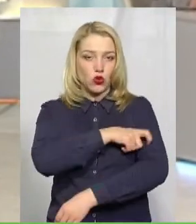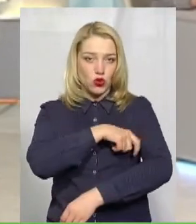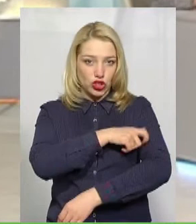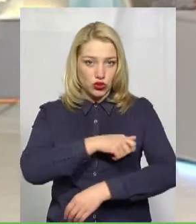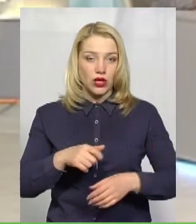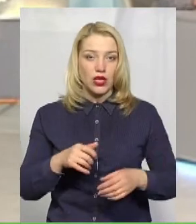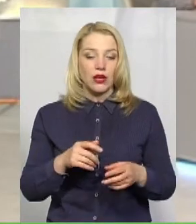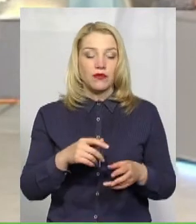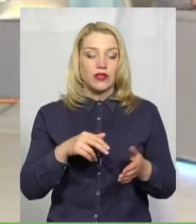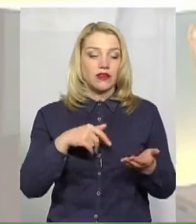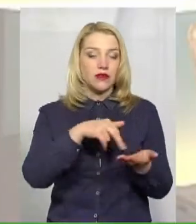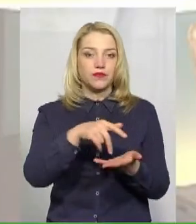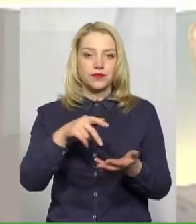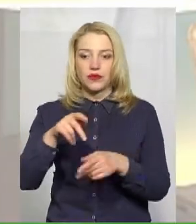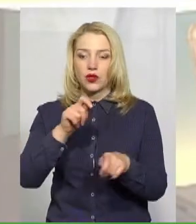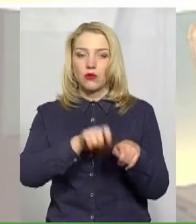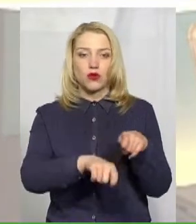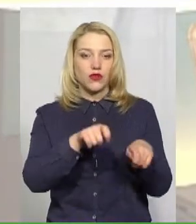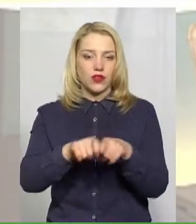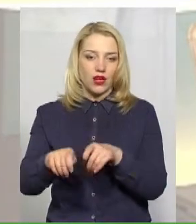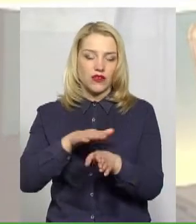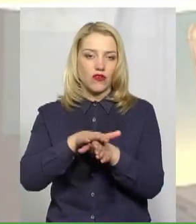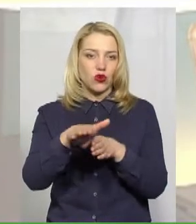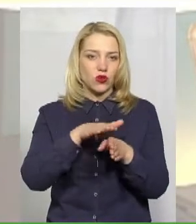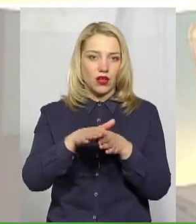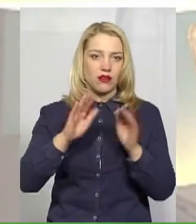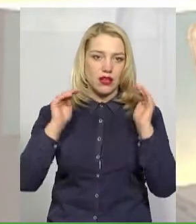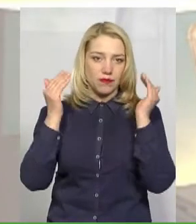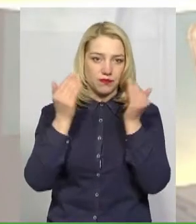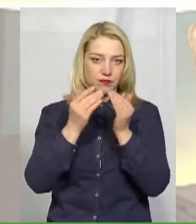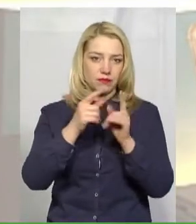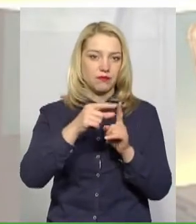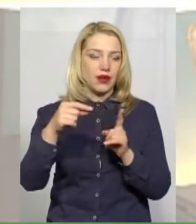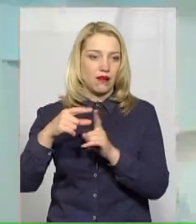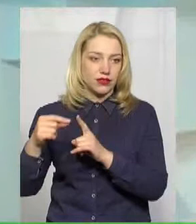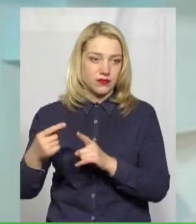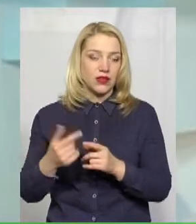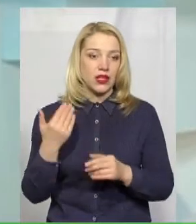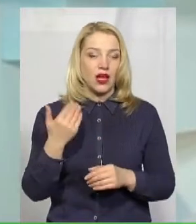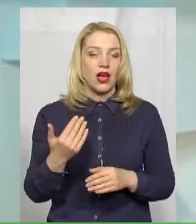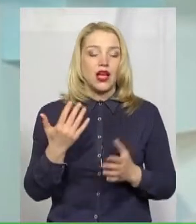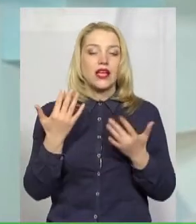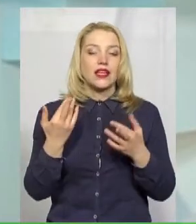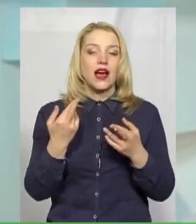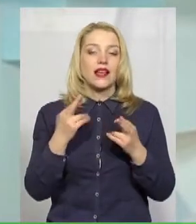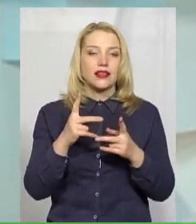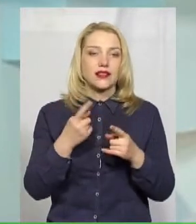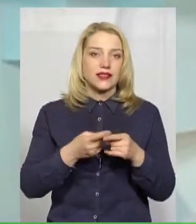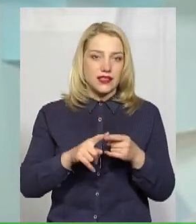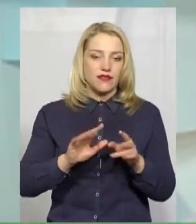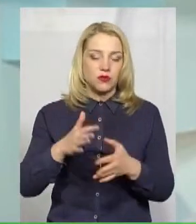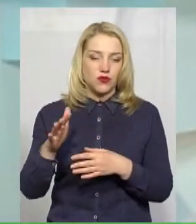де перевіряють дотримання правил посиленого карантину. Як це відбувається, скільки патрульів працює? Згідно